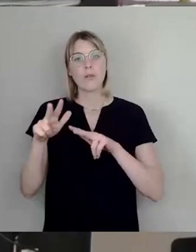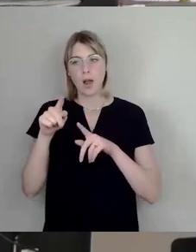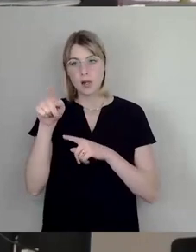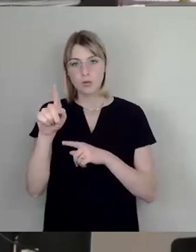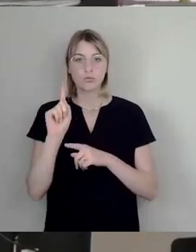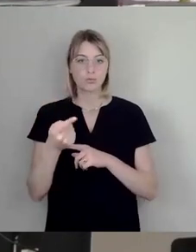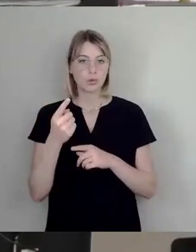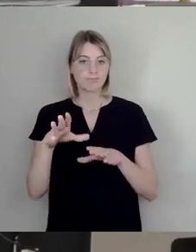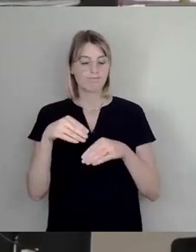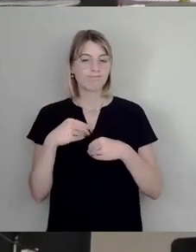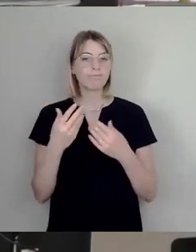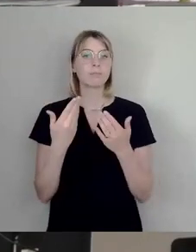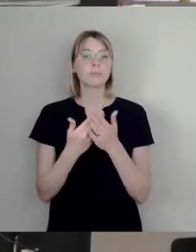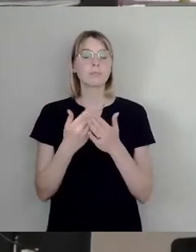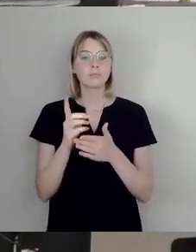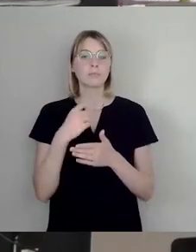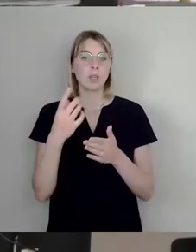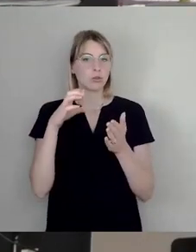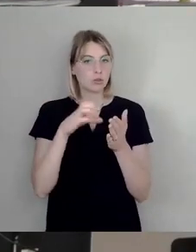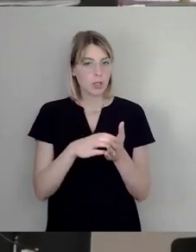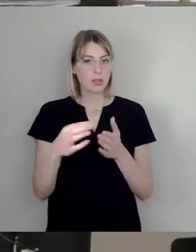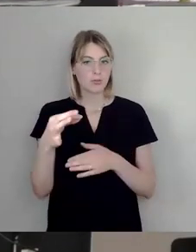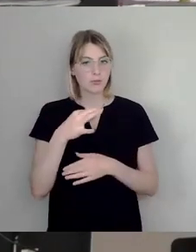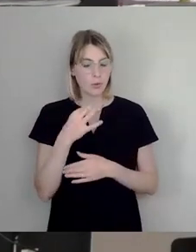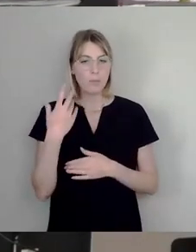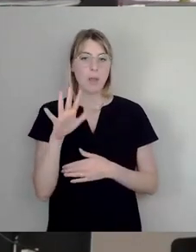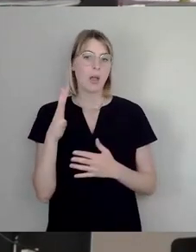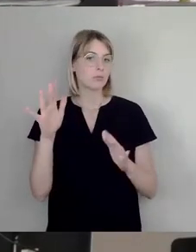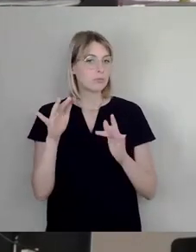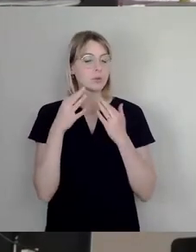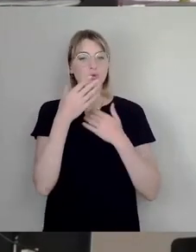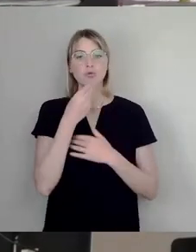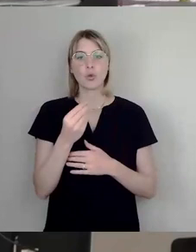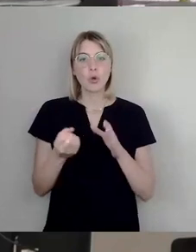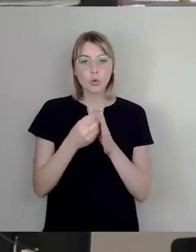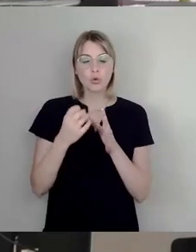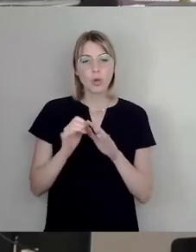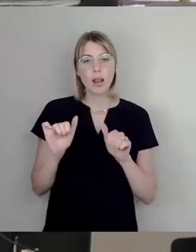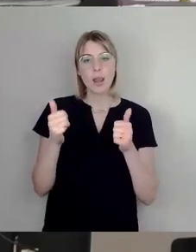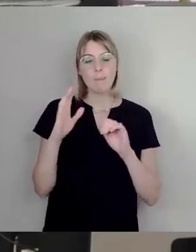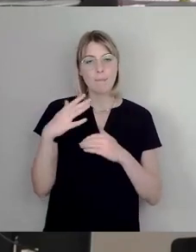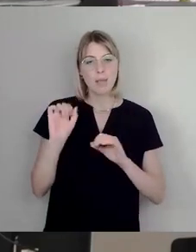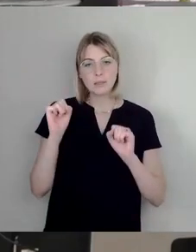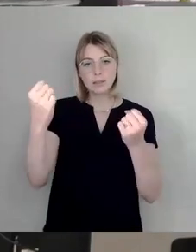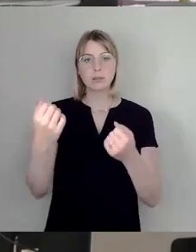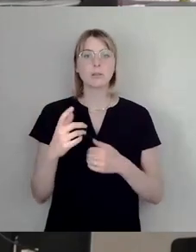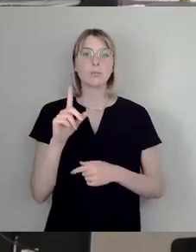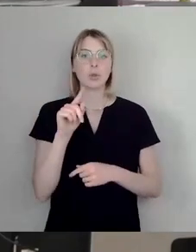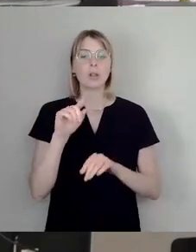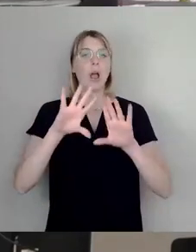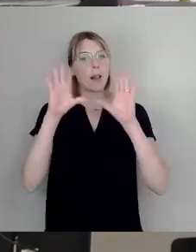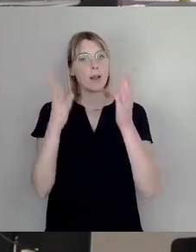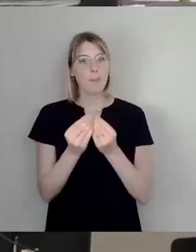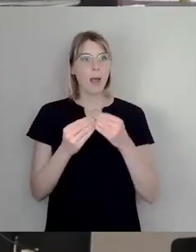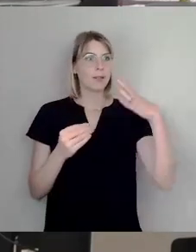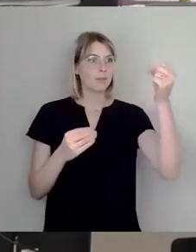unserer Stadt an der Stelle attraktiver und auch das kulturelle Leben vielfältiger machen. So etwas nennt man dann im Allgemeinen eine Win-Win-Situation,